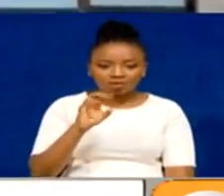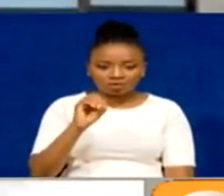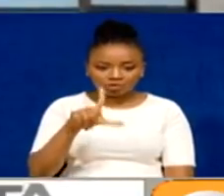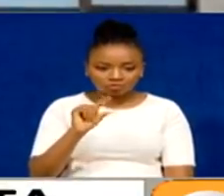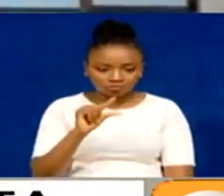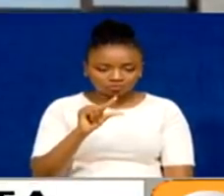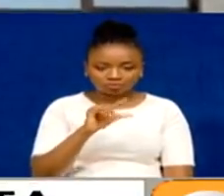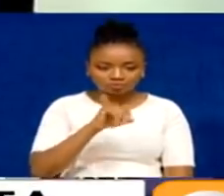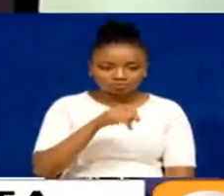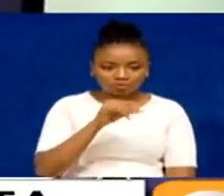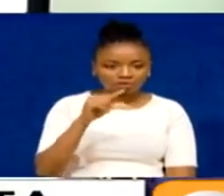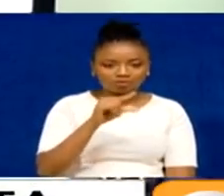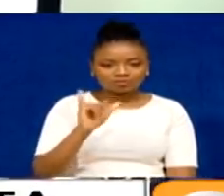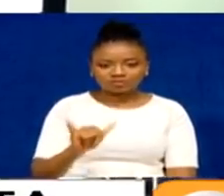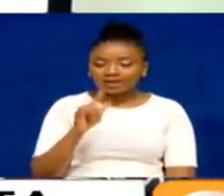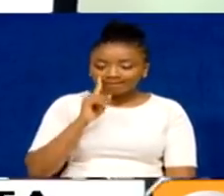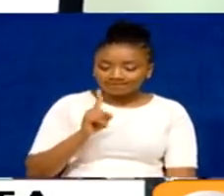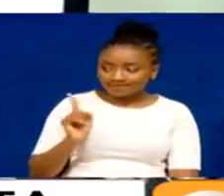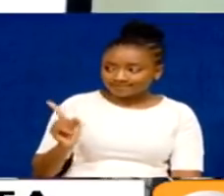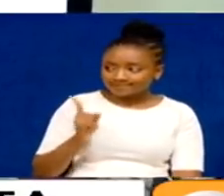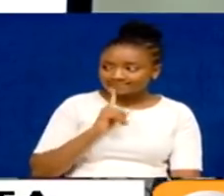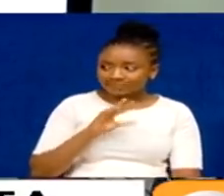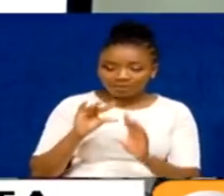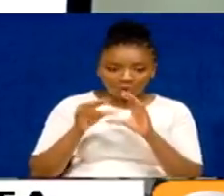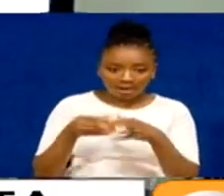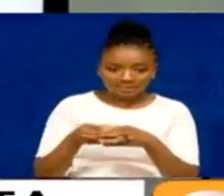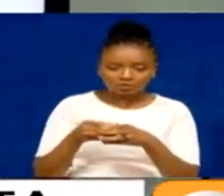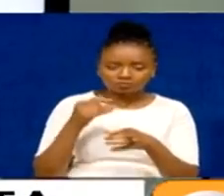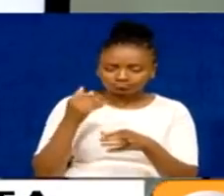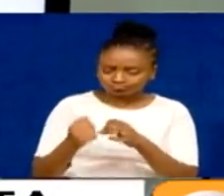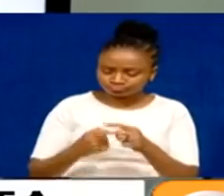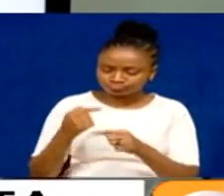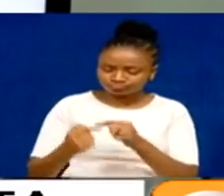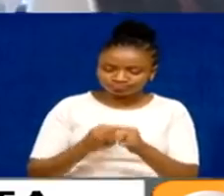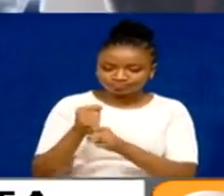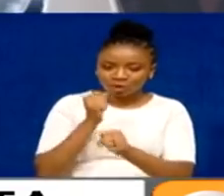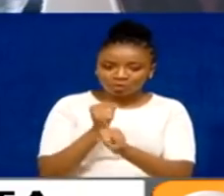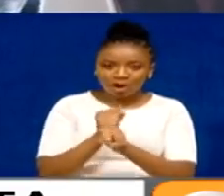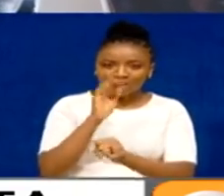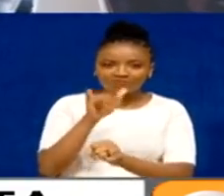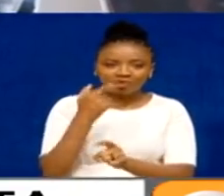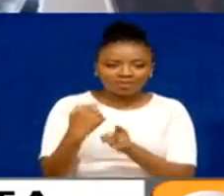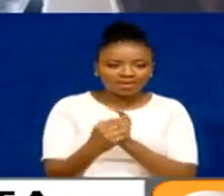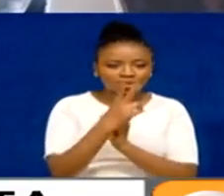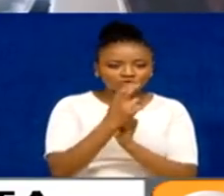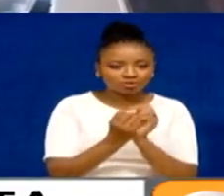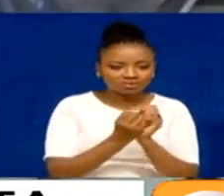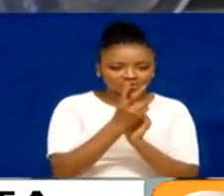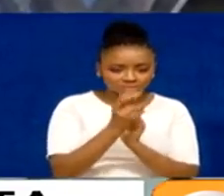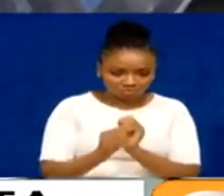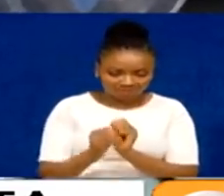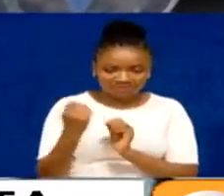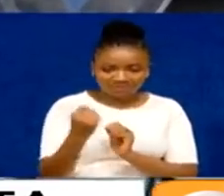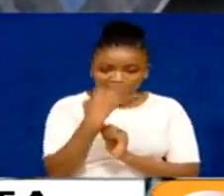uchambuzu wa data sema, kikundi kimoja kimekua kikijiza titi usiku na mchana tangu mwezu wa Marchi mwaka wa 1220.